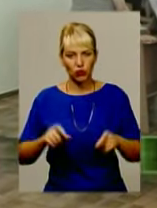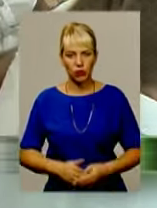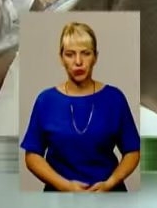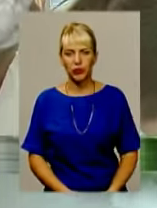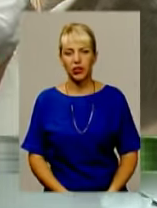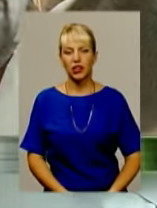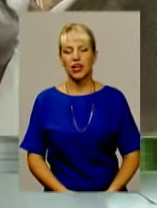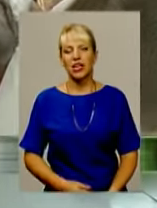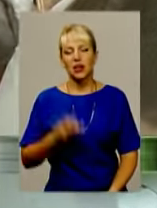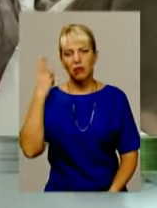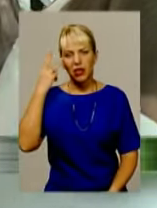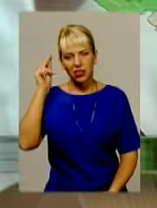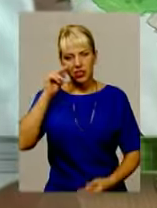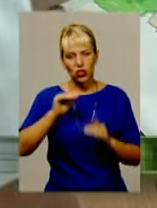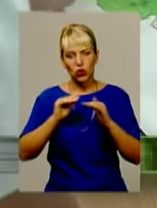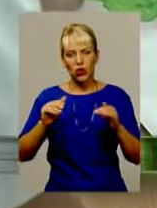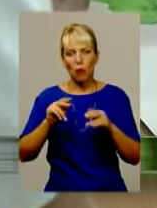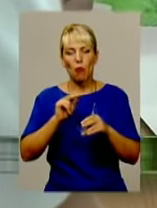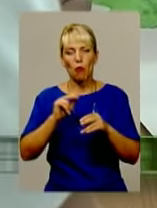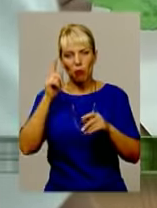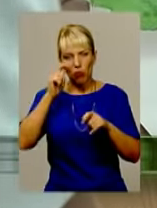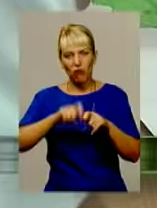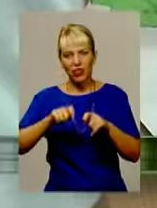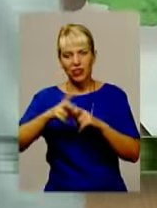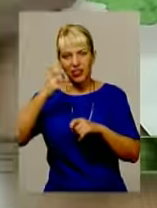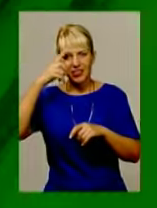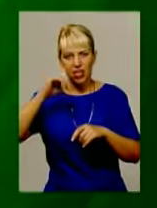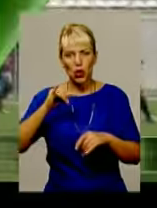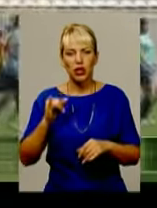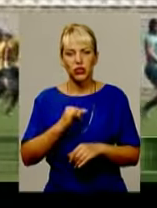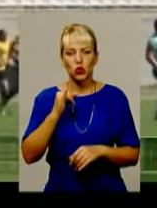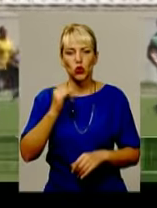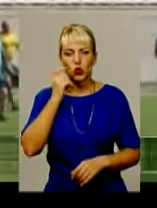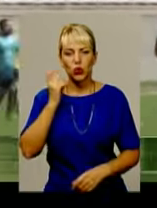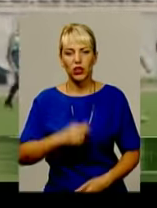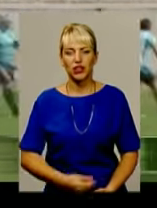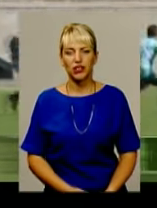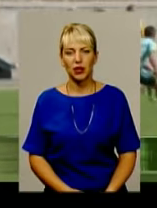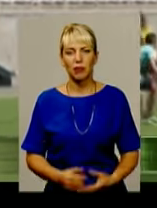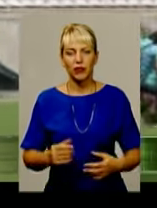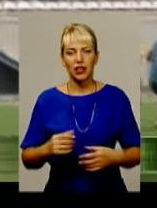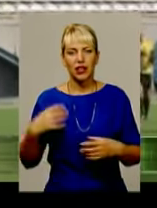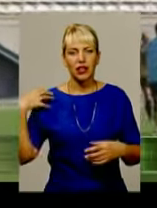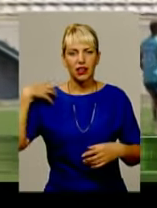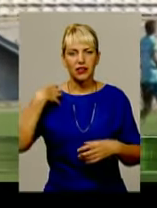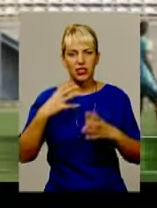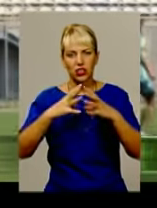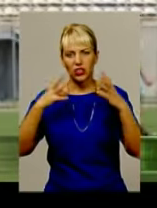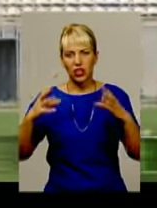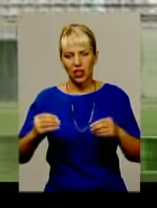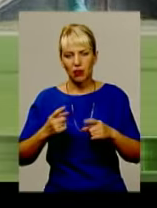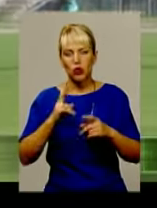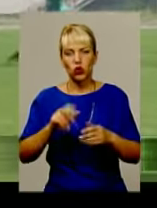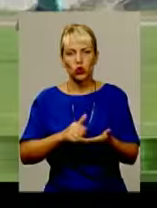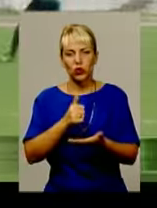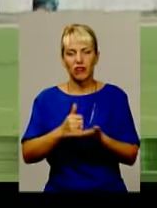майбутнього. Хмельницьких школярів перевіряли на знання історії України. Класичний регбі. Хто лідер? У Хмельницькому відбулися перші